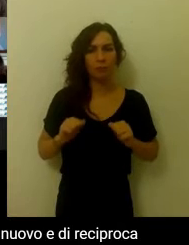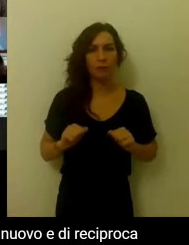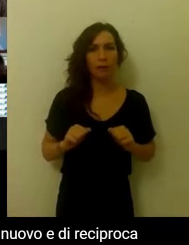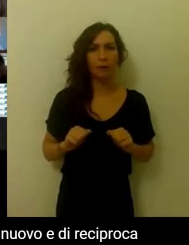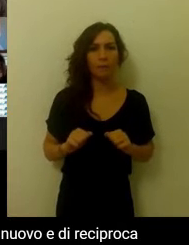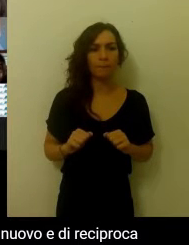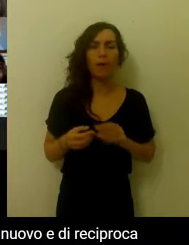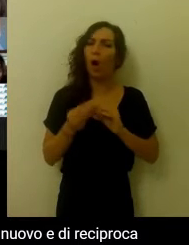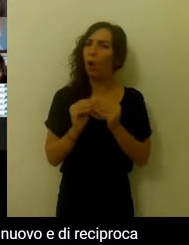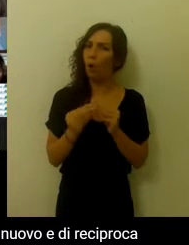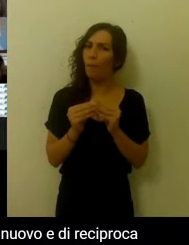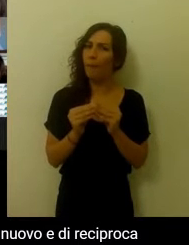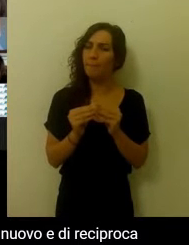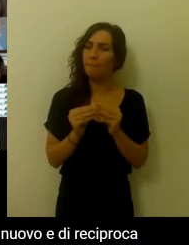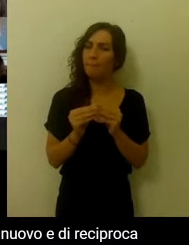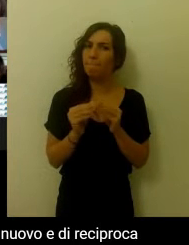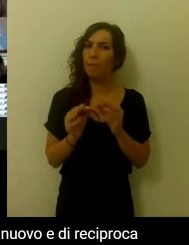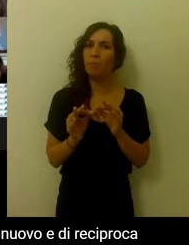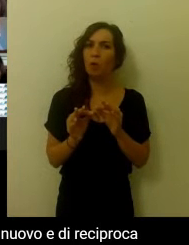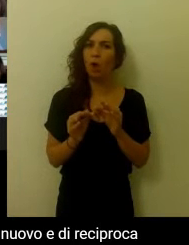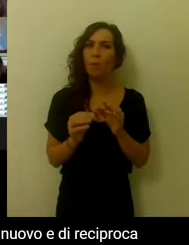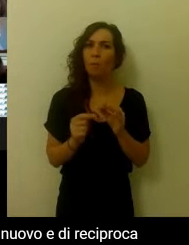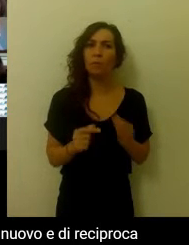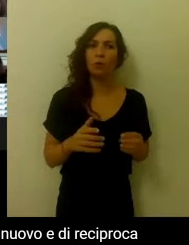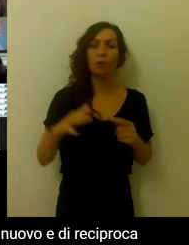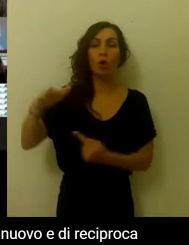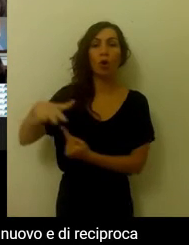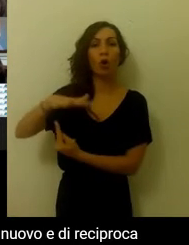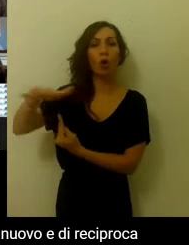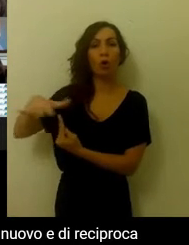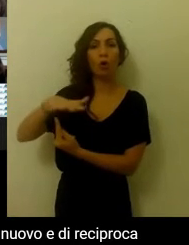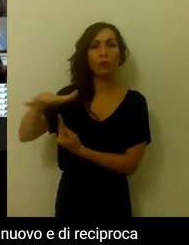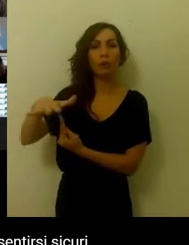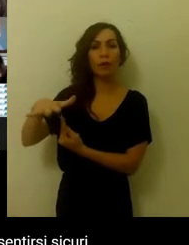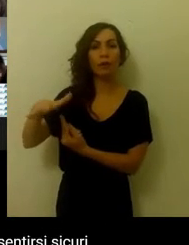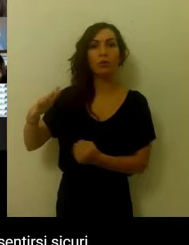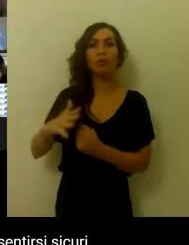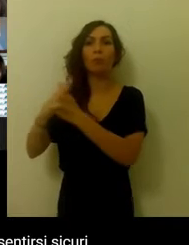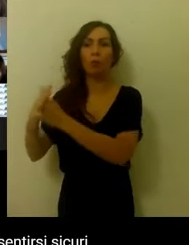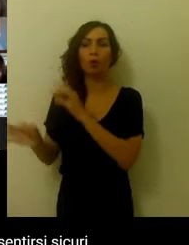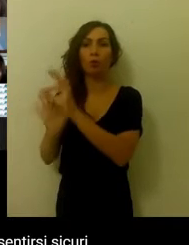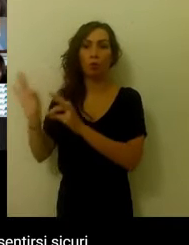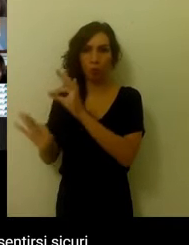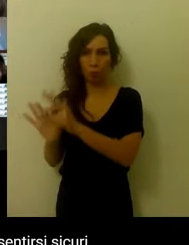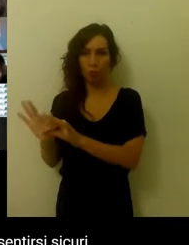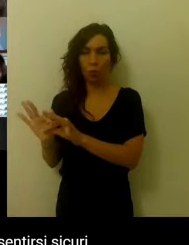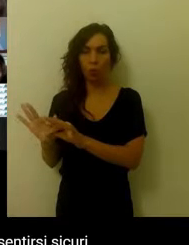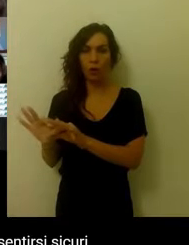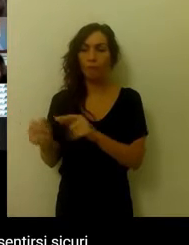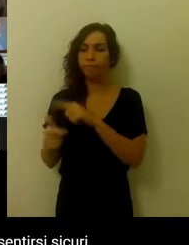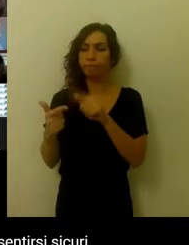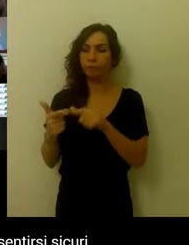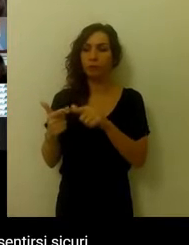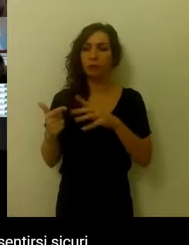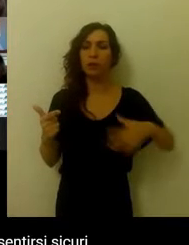possono farlo come? Creando un contesto di nuovo supporto e di reciproca cura. Instaurando un clima che